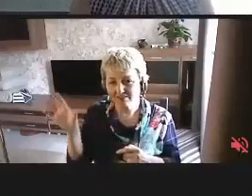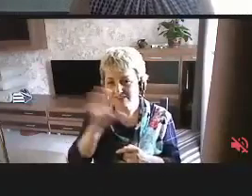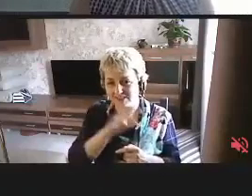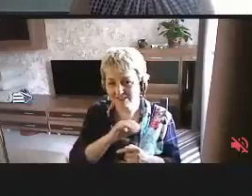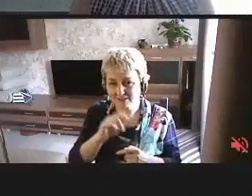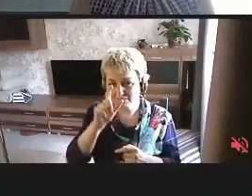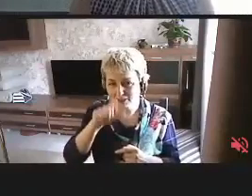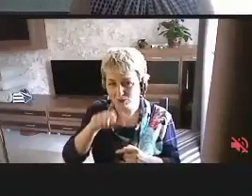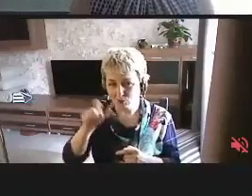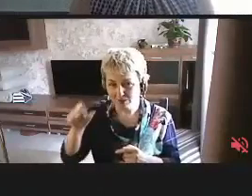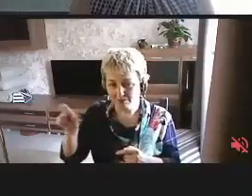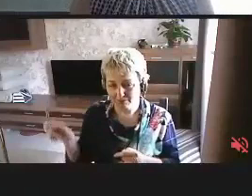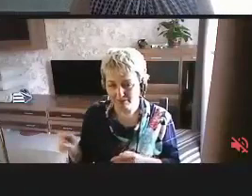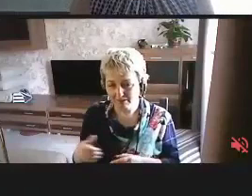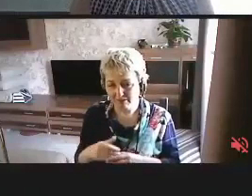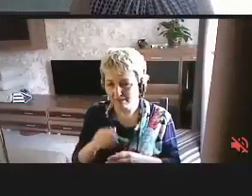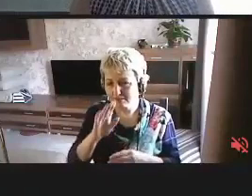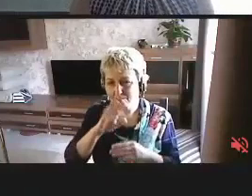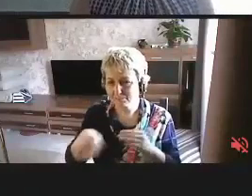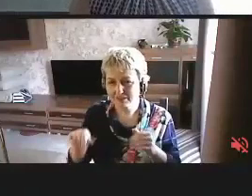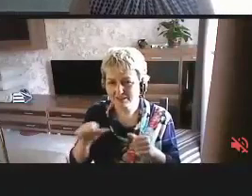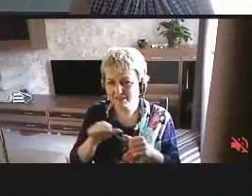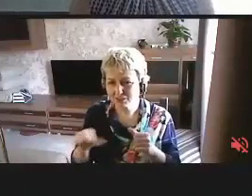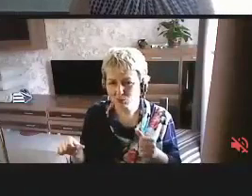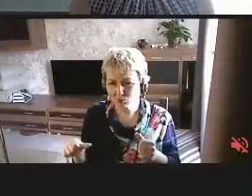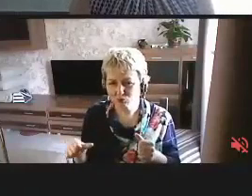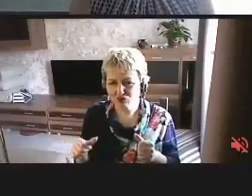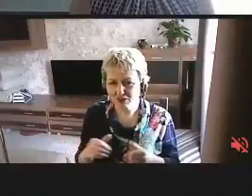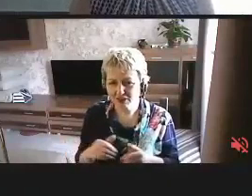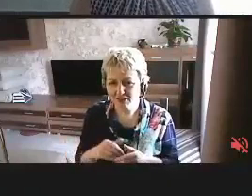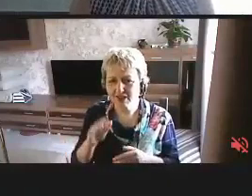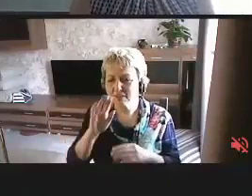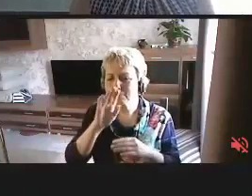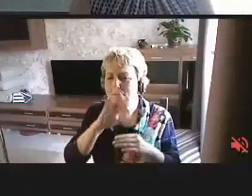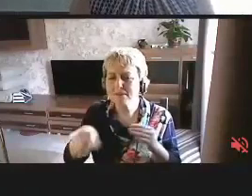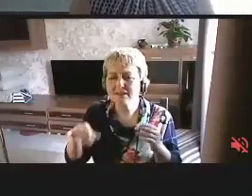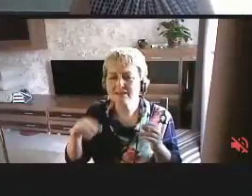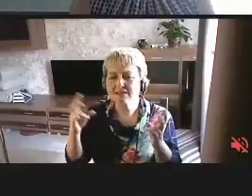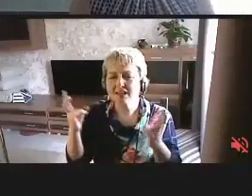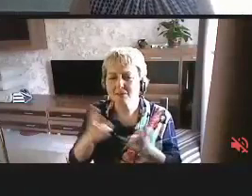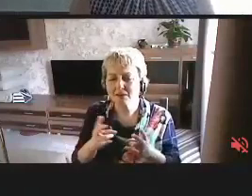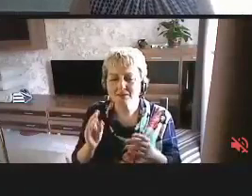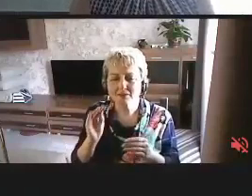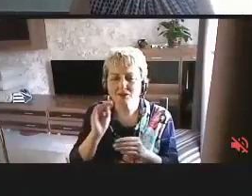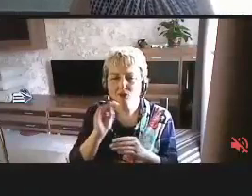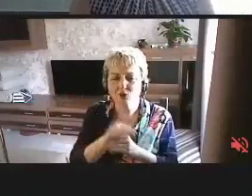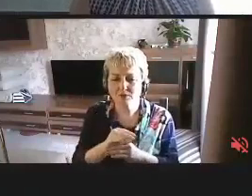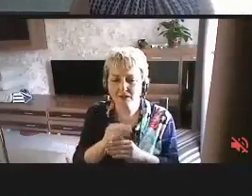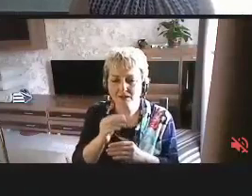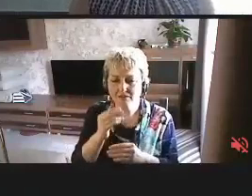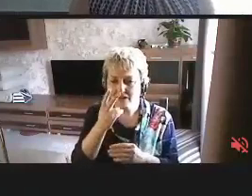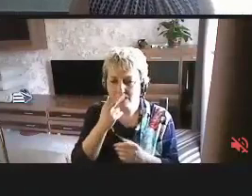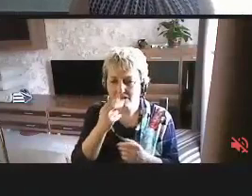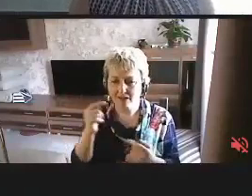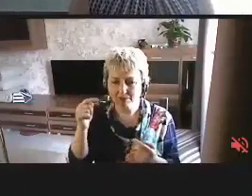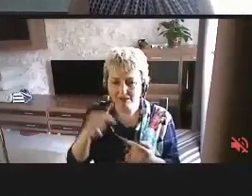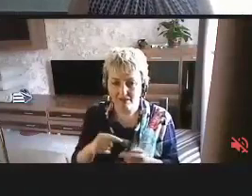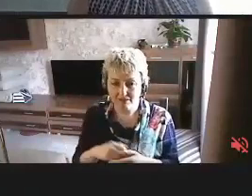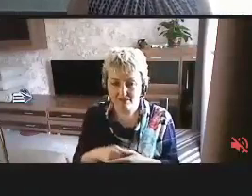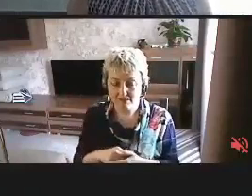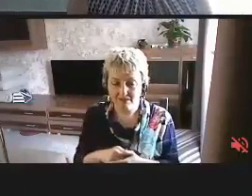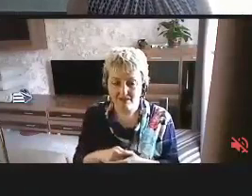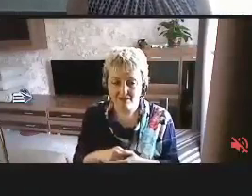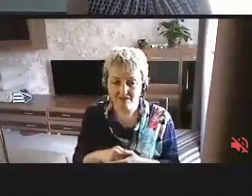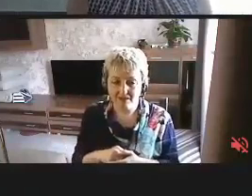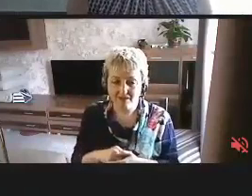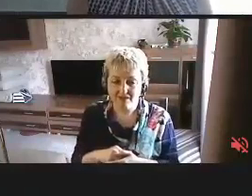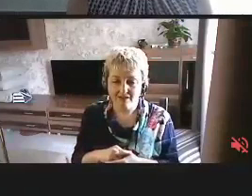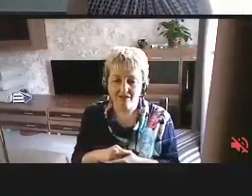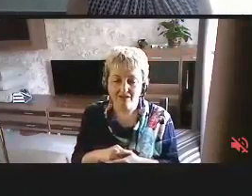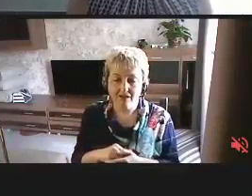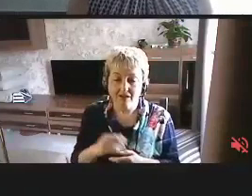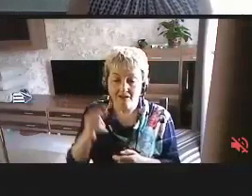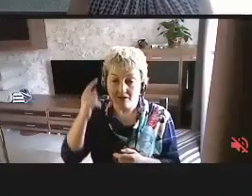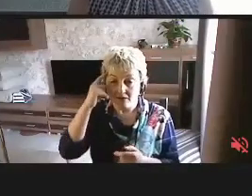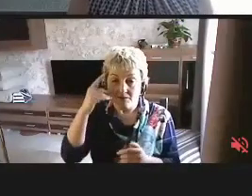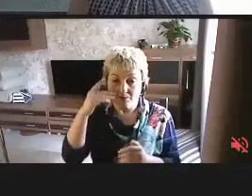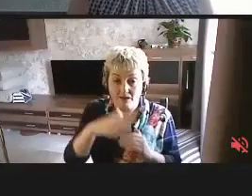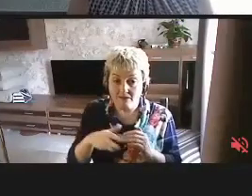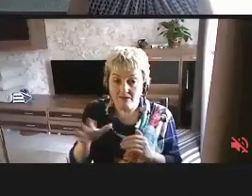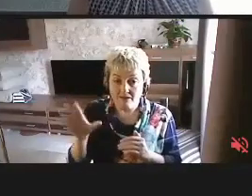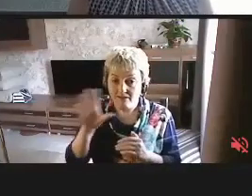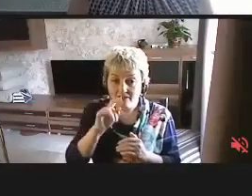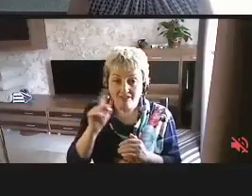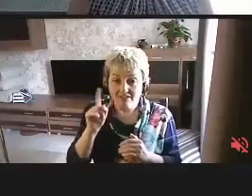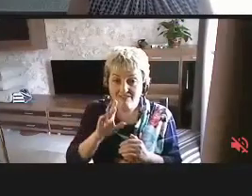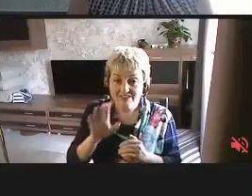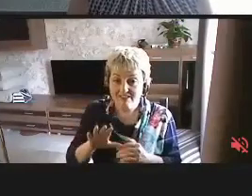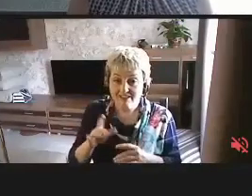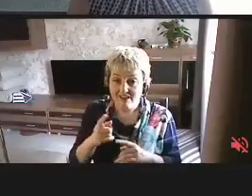людьми, без исключения, без необходимости дополнительной адаптации. Понятно, что не всегда это